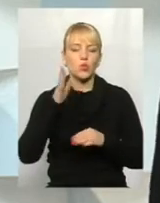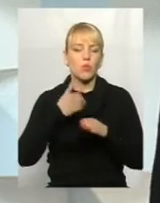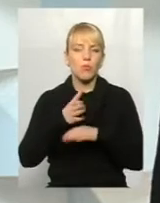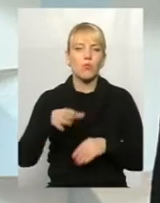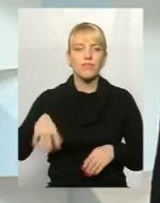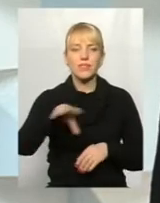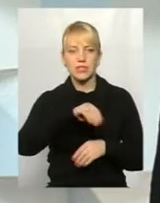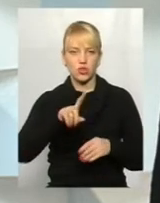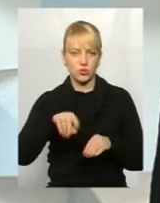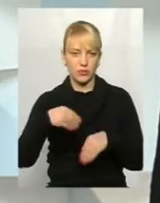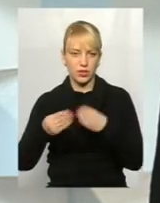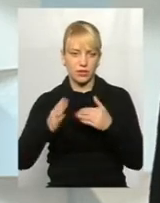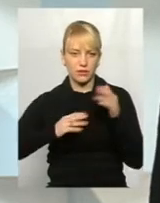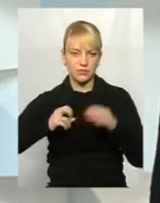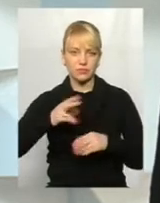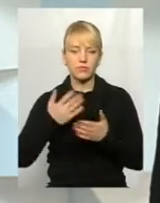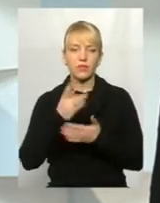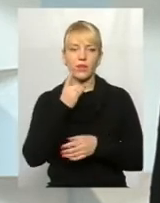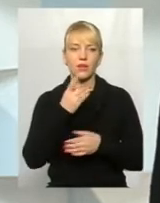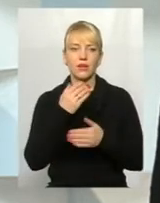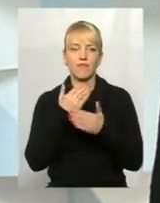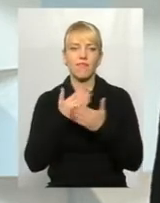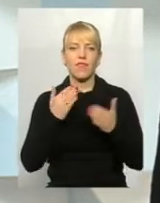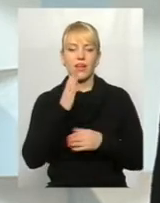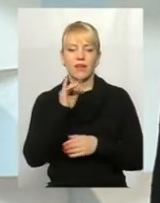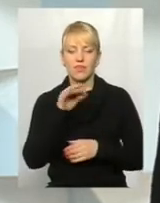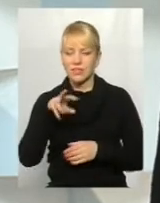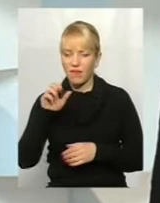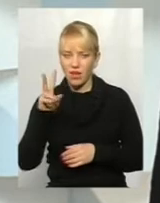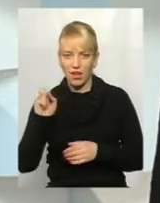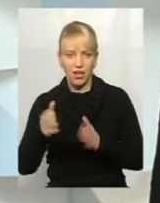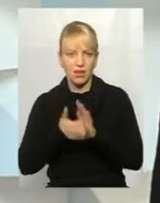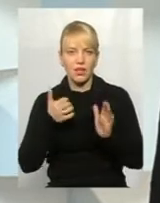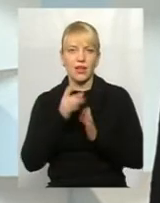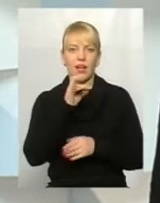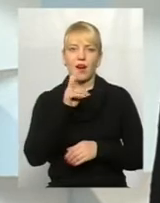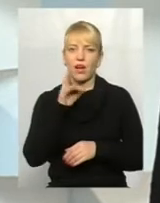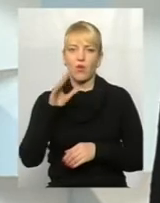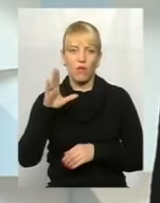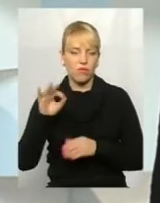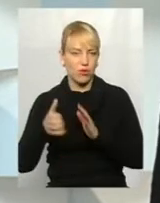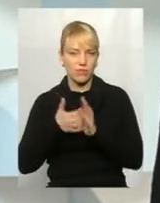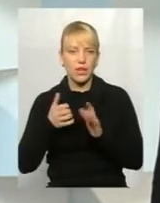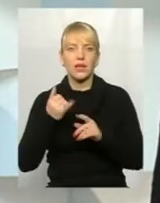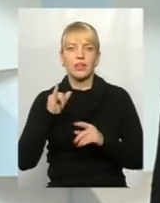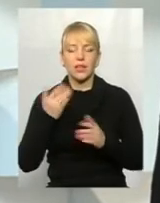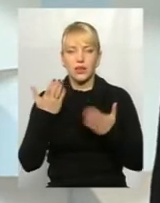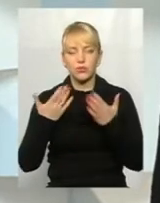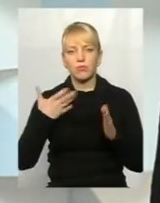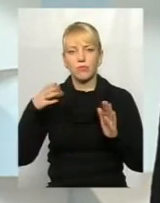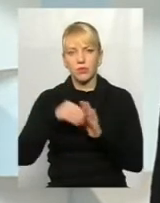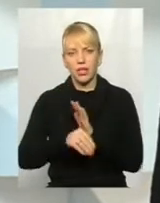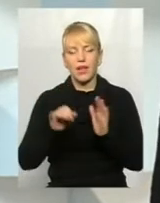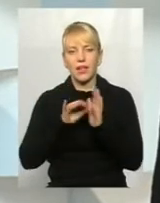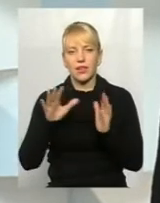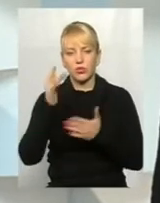допомогою мікрорайон-виставку, тим більше ми в мікрорайон-раково. І якщо ми впровадимо в подальшому електронний